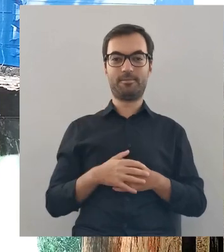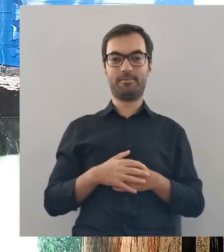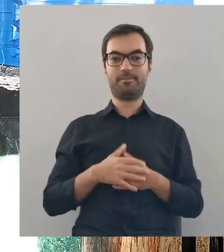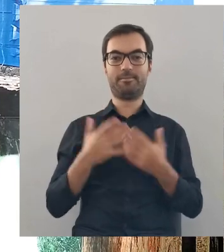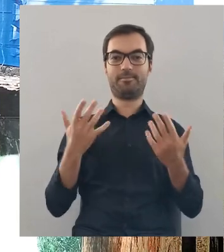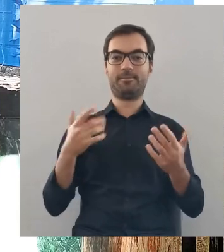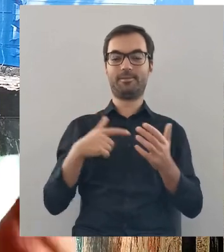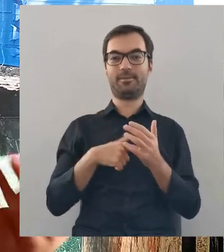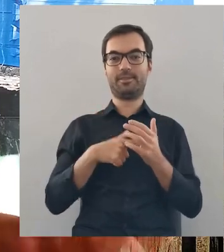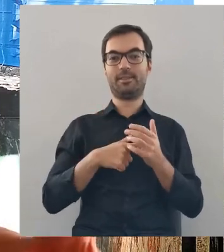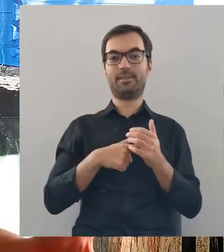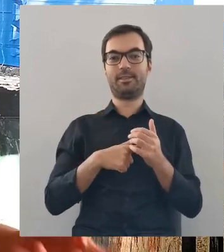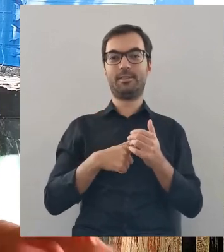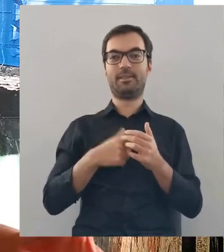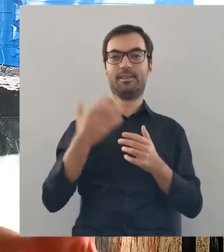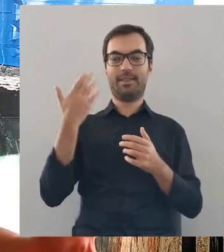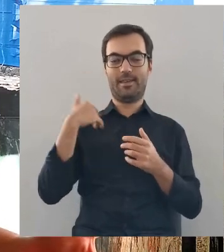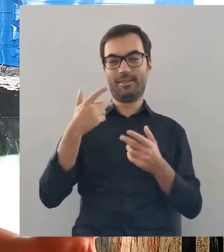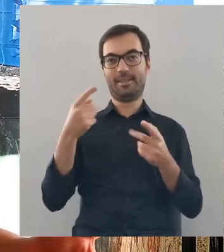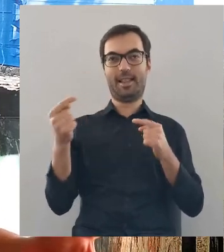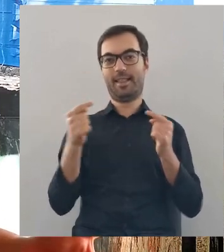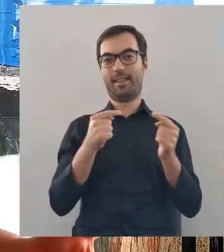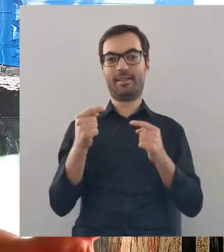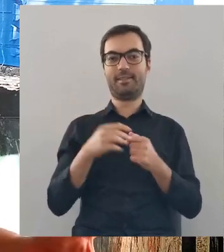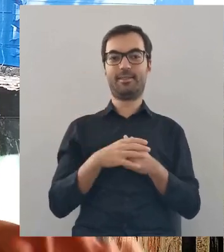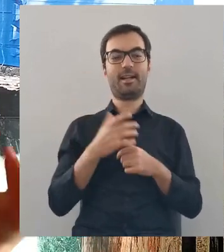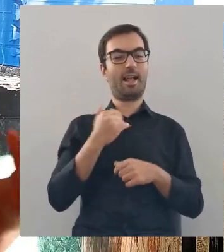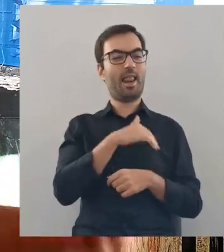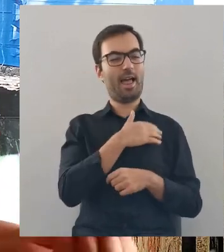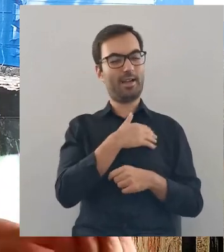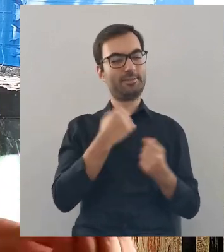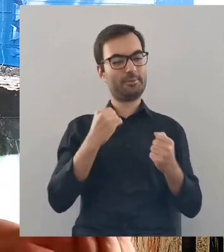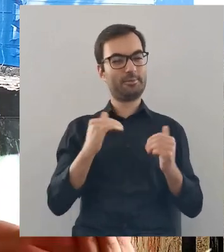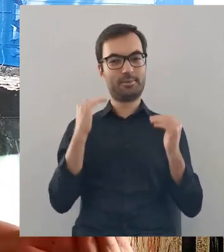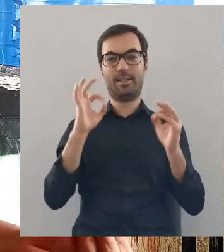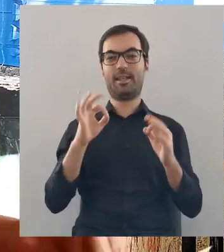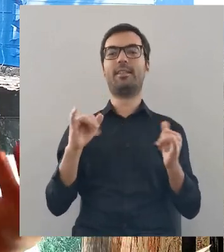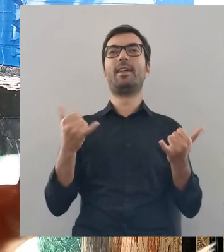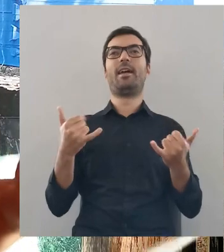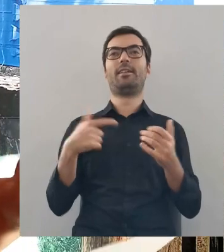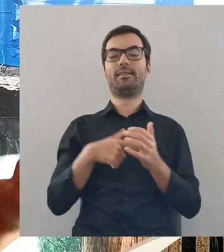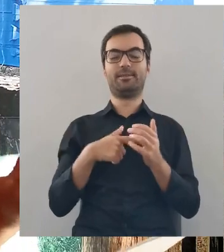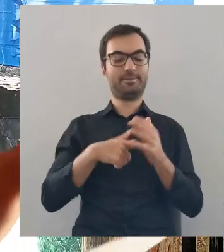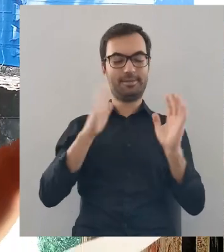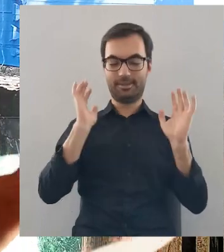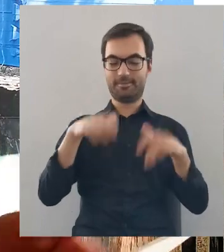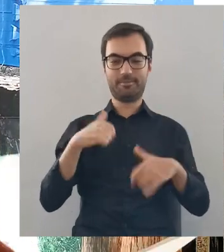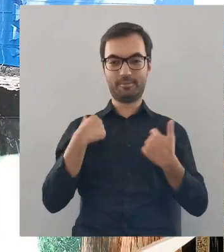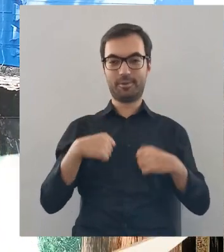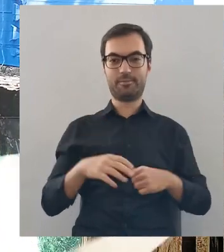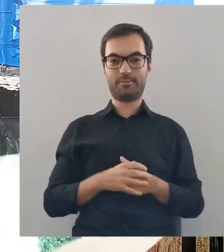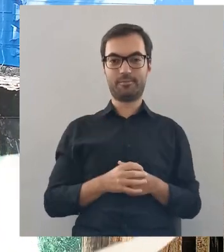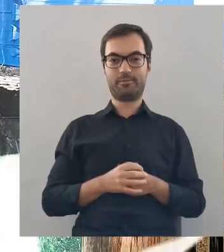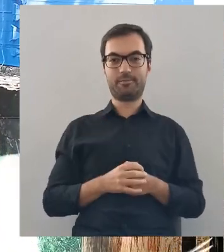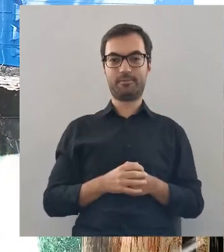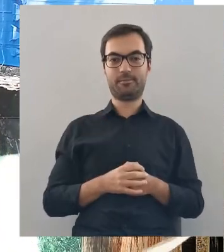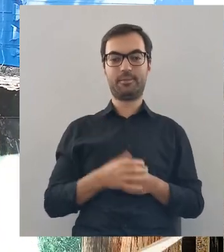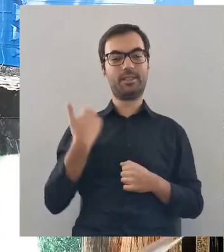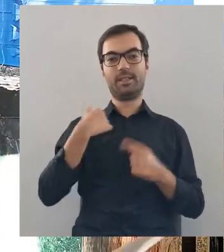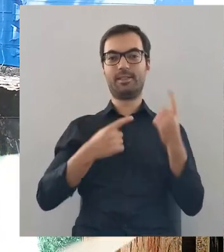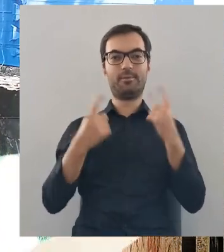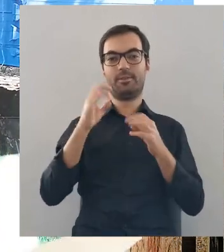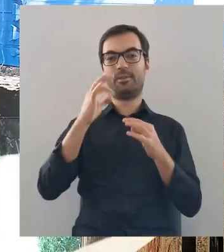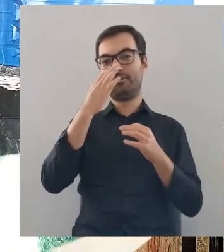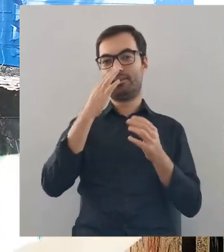dwie młodziutkie panie. Taki to był kiedyś hejt, proszę państwa. Z taką klasą. Gdzie my dzisiaj do tamtych czasów?